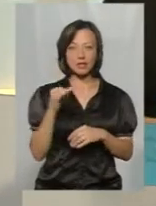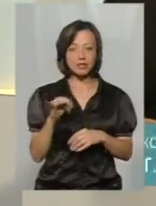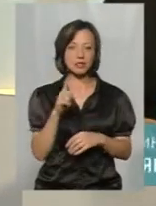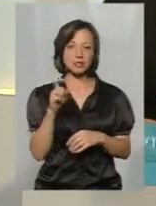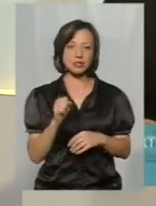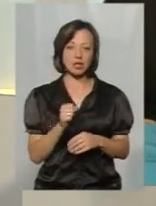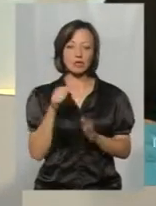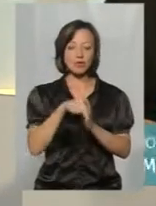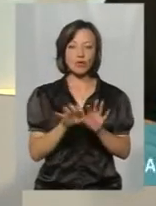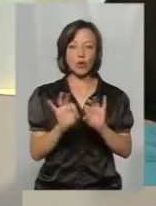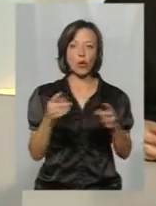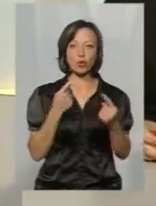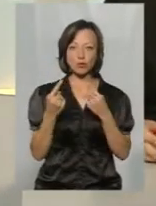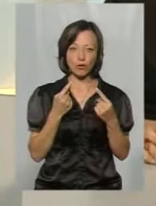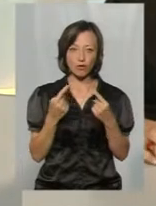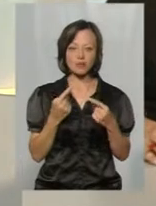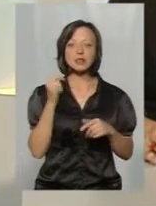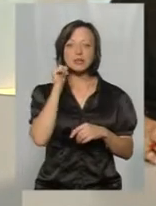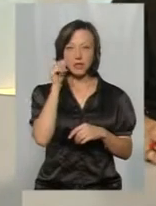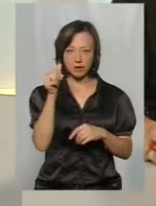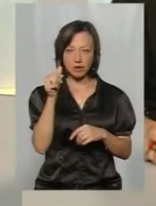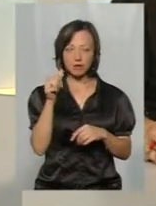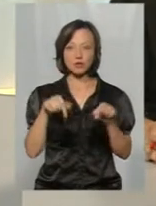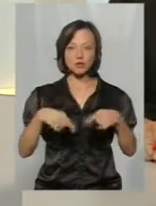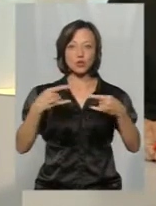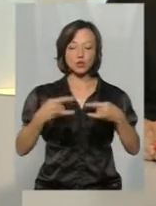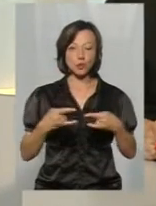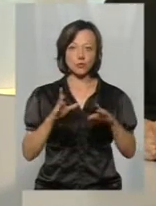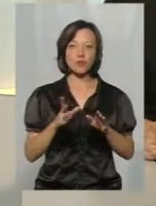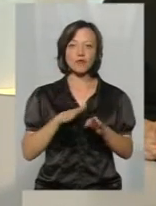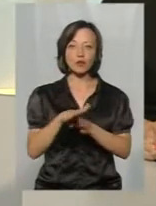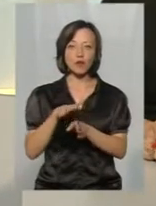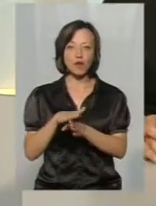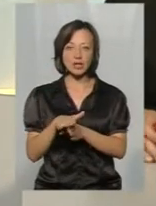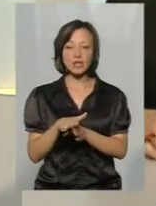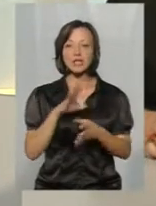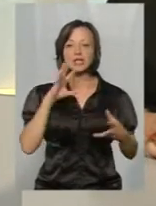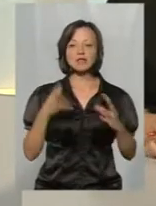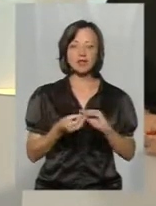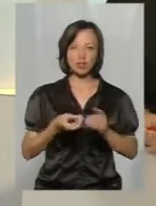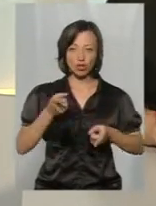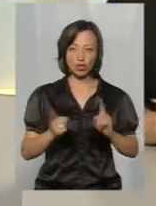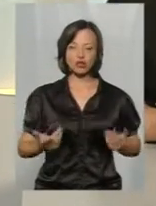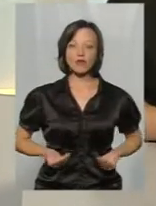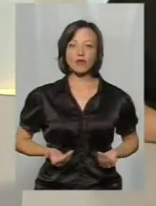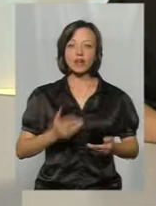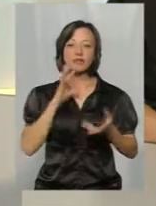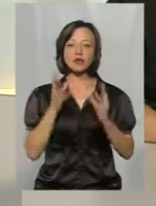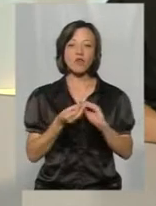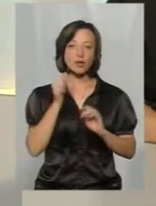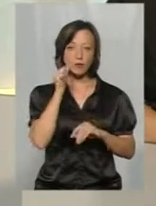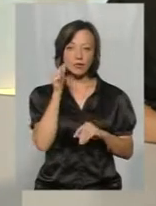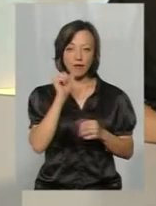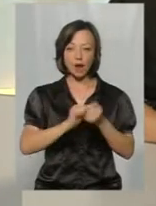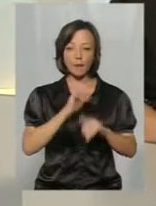за змістовну розмову. А вже завтра у цій студії будуть відбуватися звіти наживо. Звітуватиме